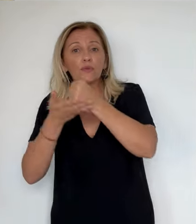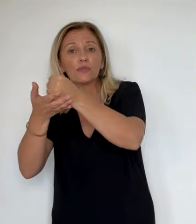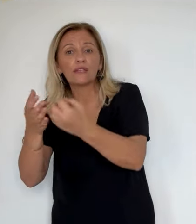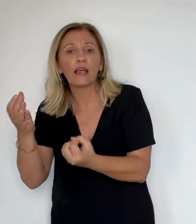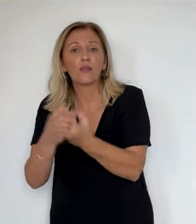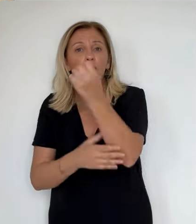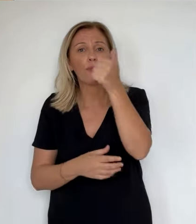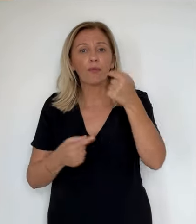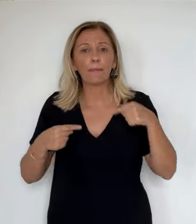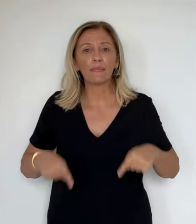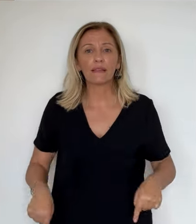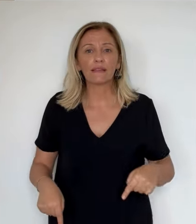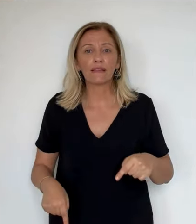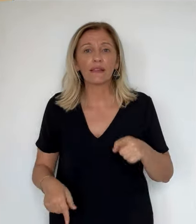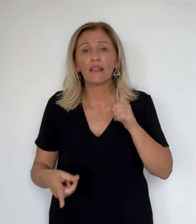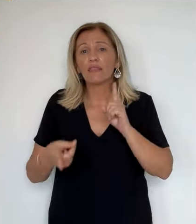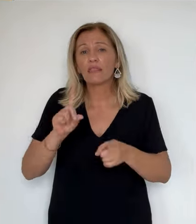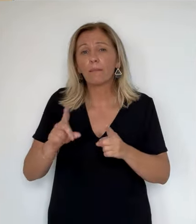marqueurs politiques proposés.